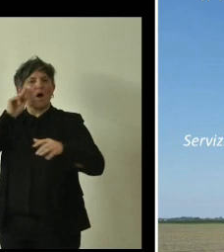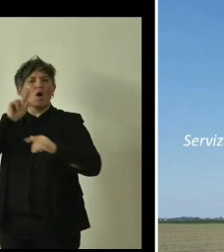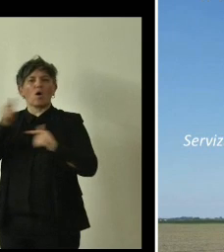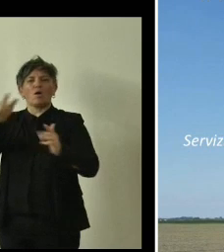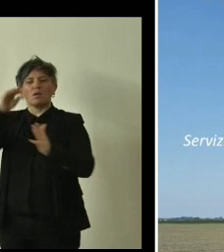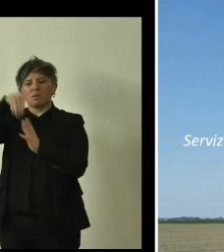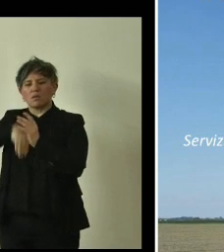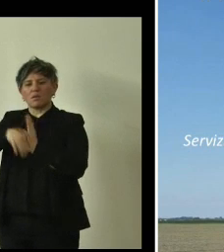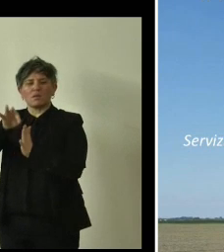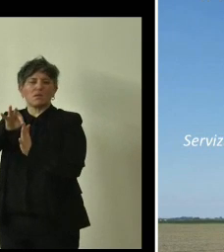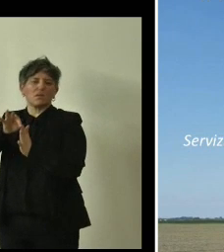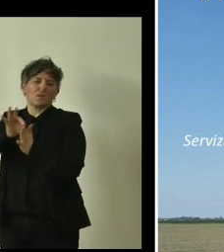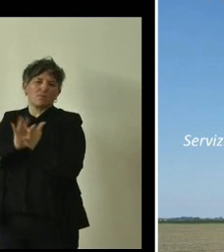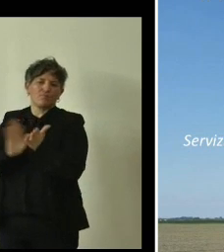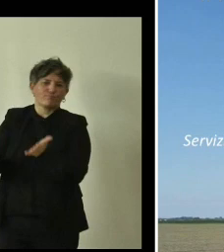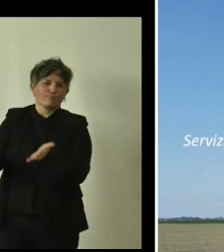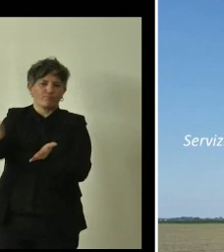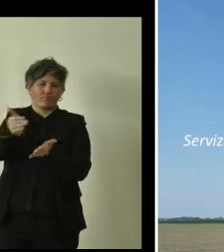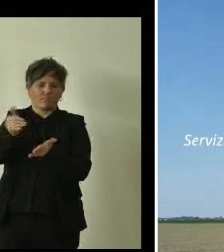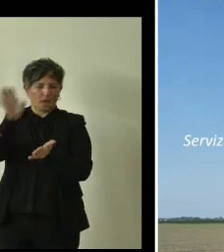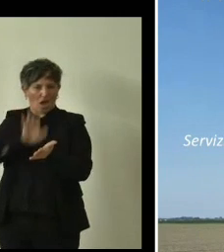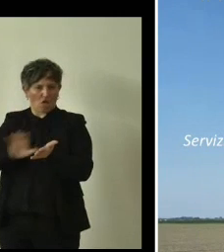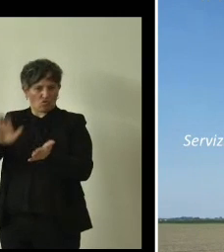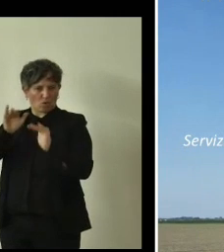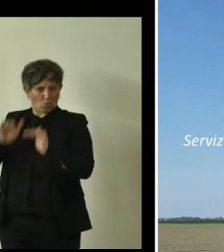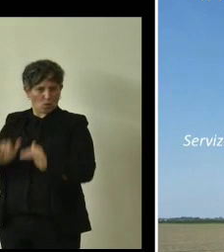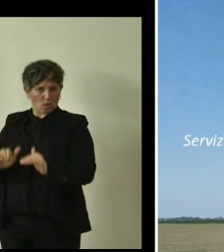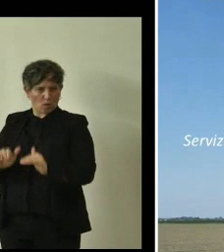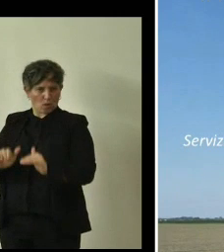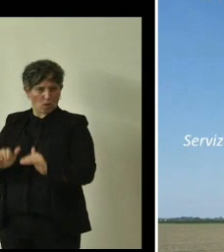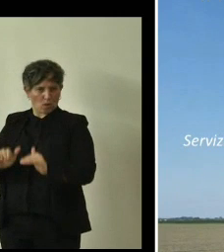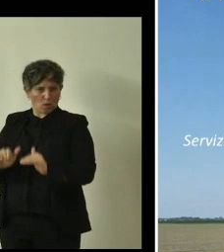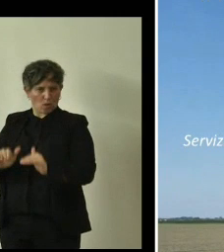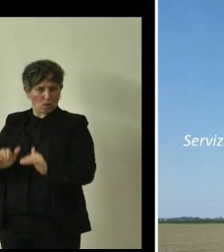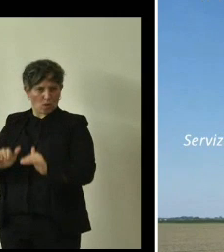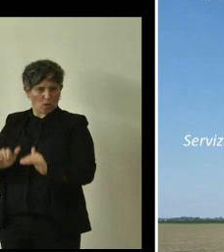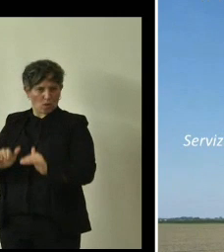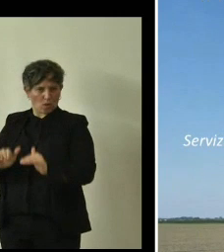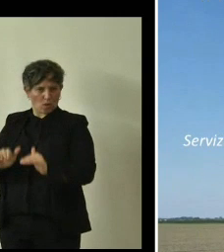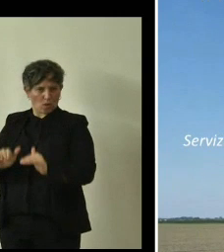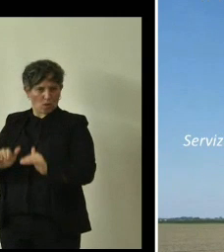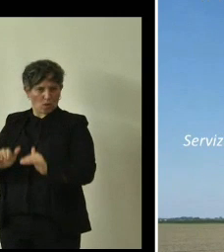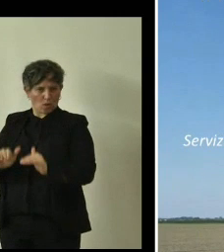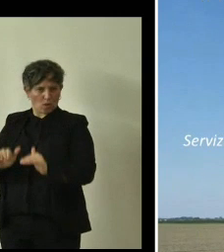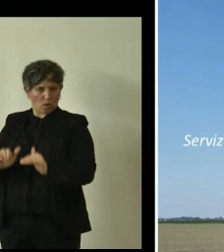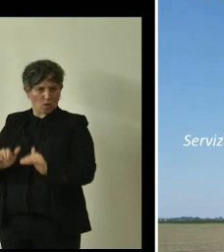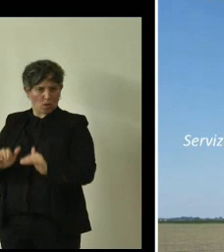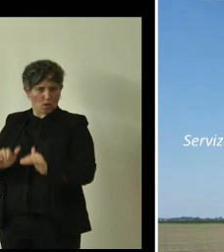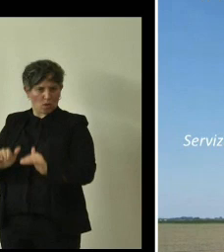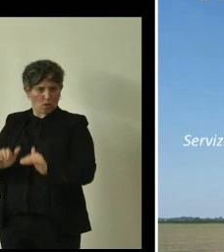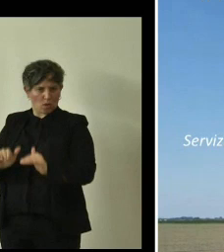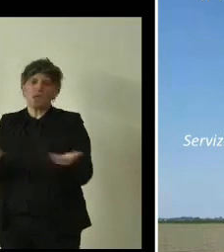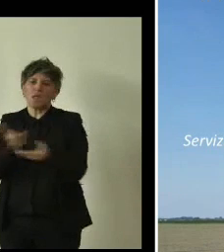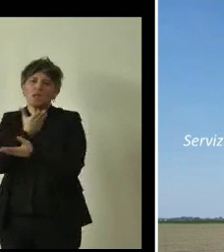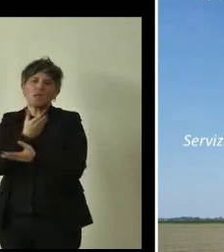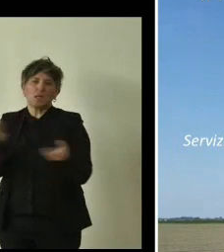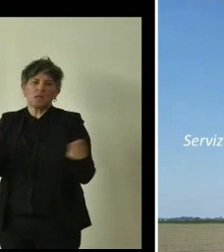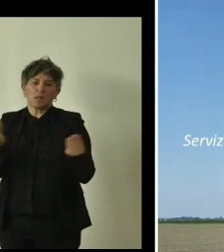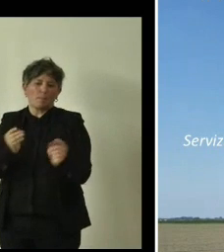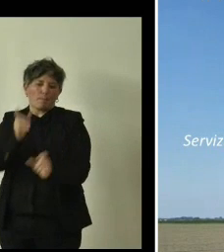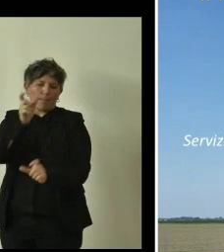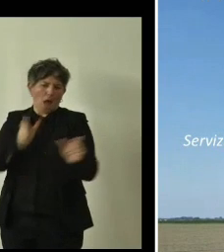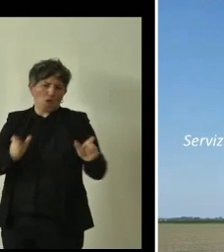tutelati dalla regione. E quindi per tanti, eccetto gli addetti ai lavori